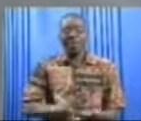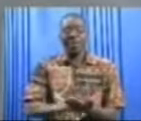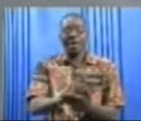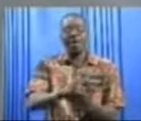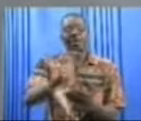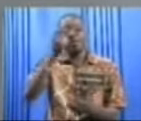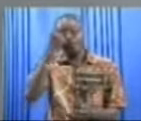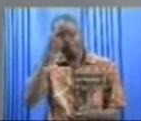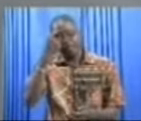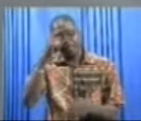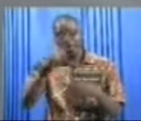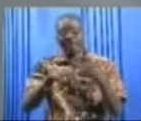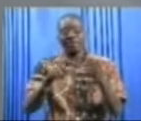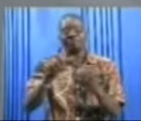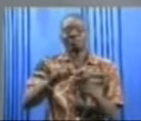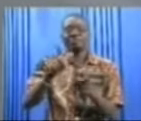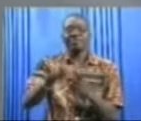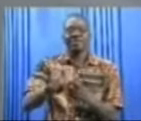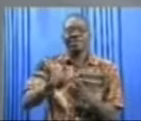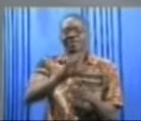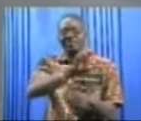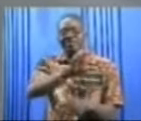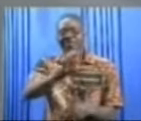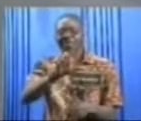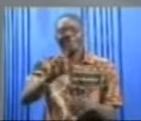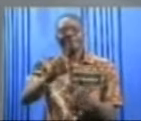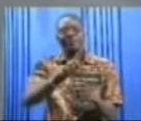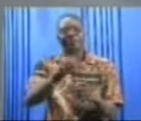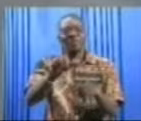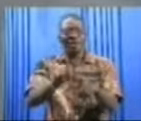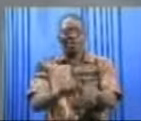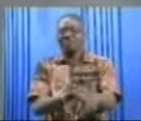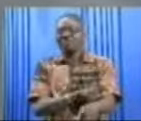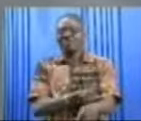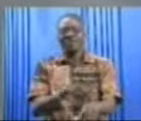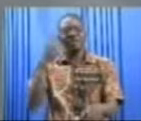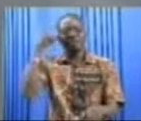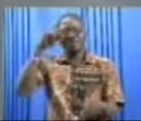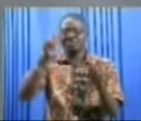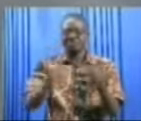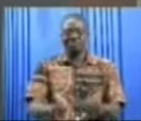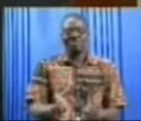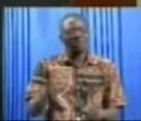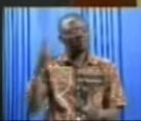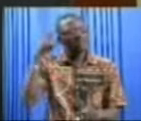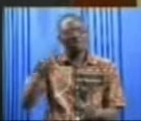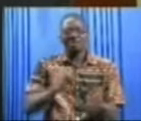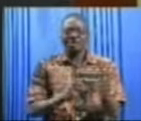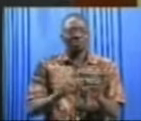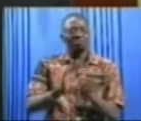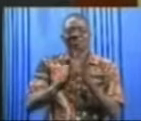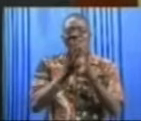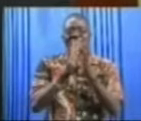les virages ont une certaine longueur, ils n'ont aucun effet nocif sur la circulation.